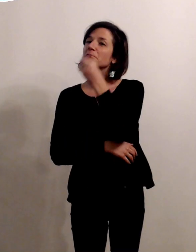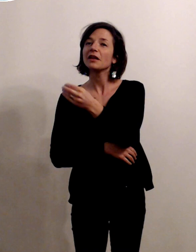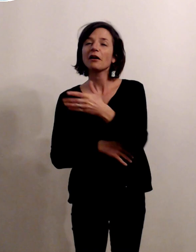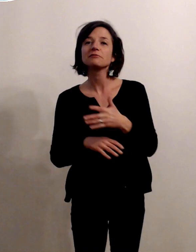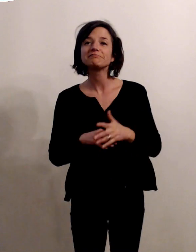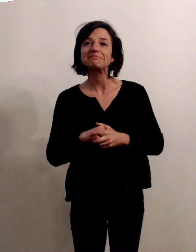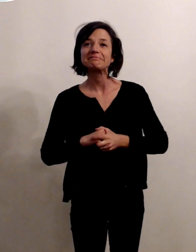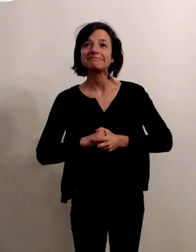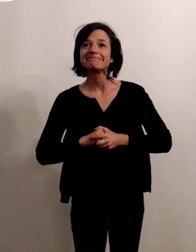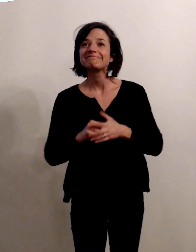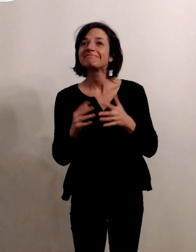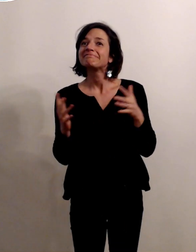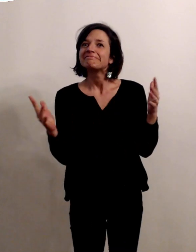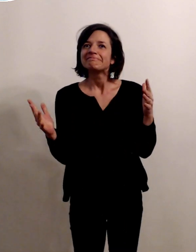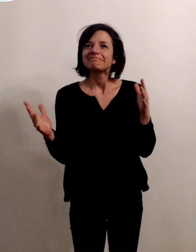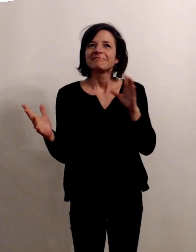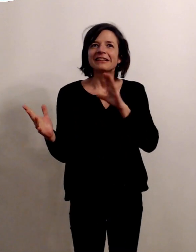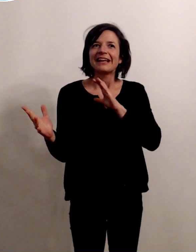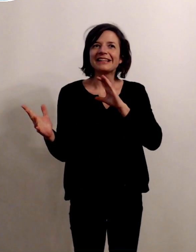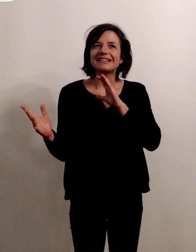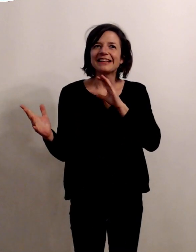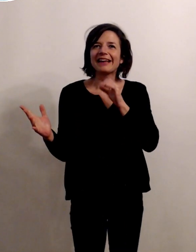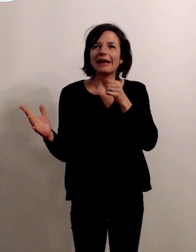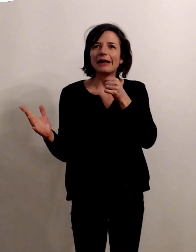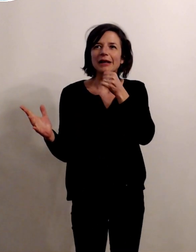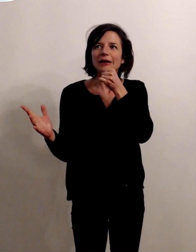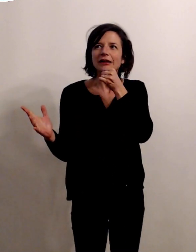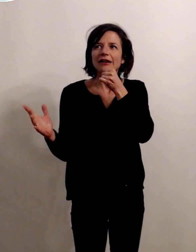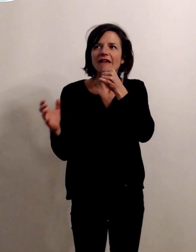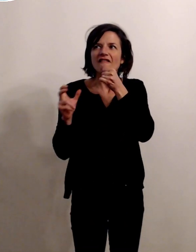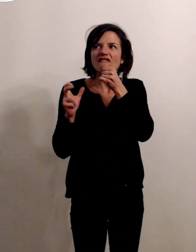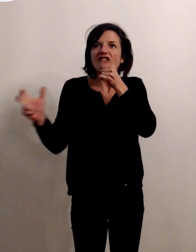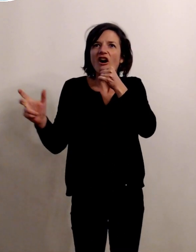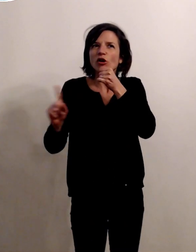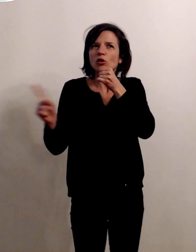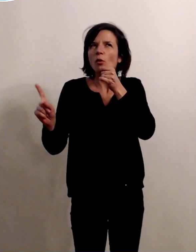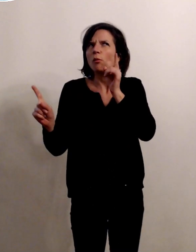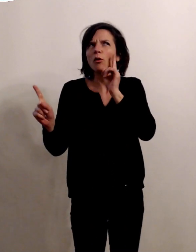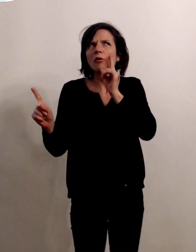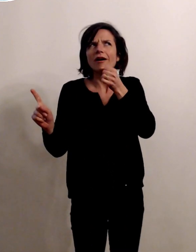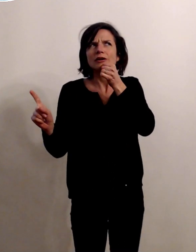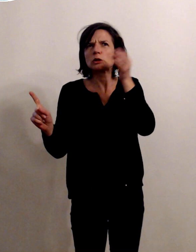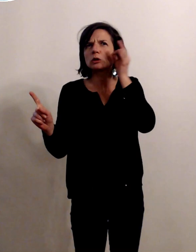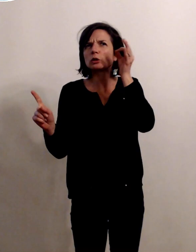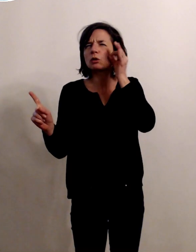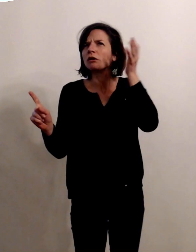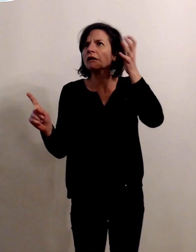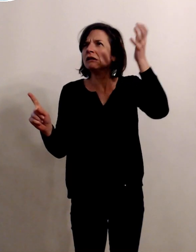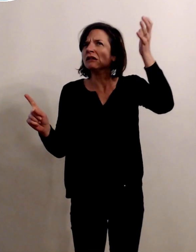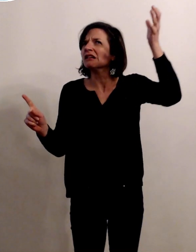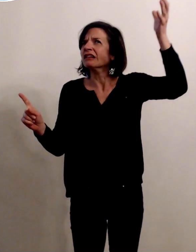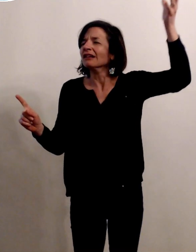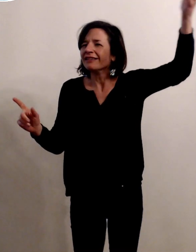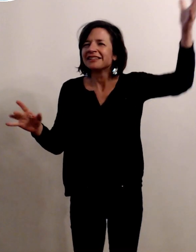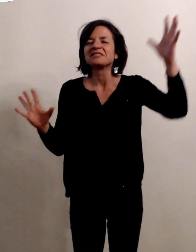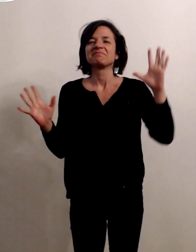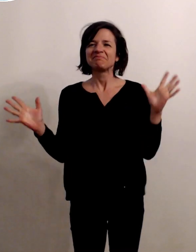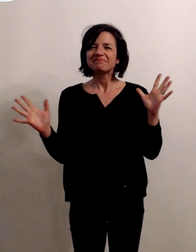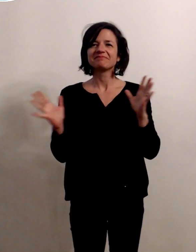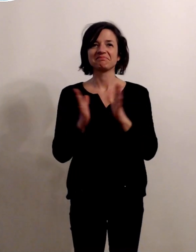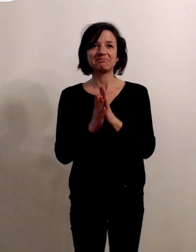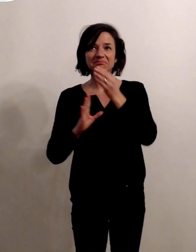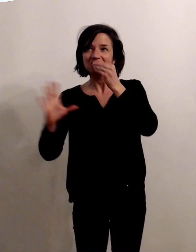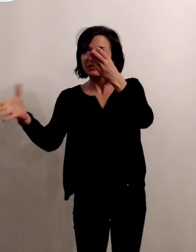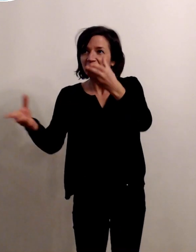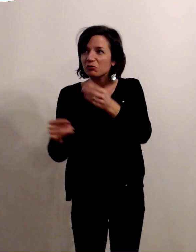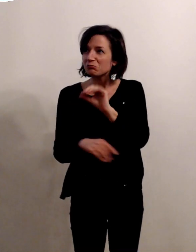Bien, je vais essayer de parler pas trop fort puisque ça résonne comme vous pouvez l'entendre. Donc bienvenue à chacun